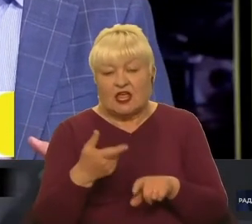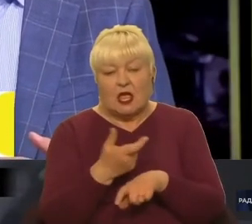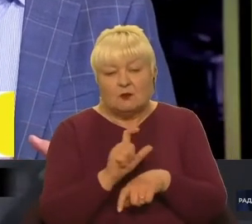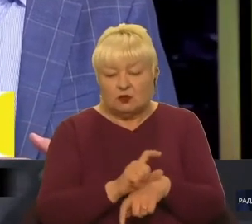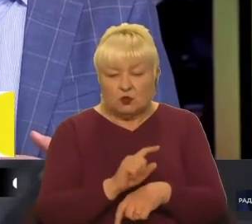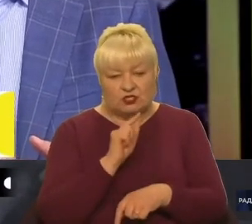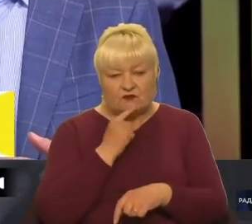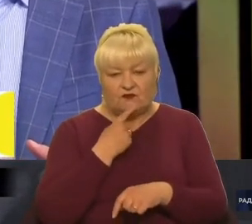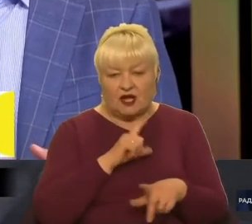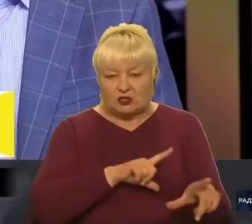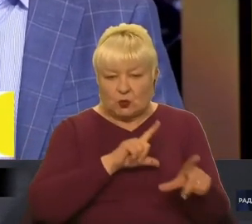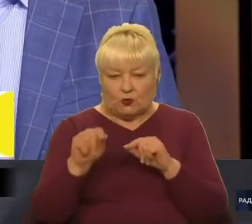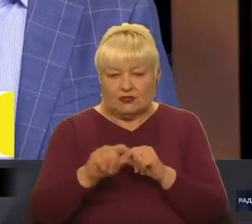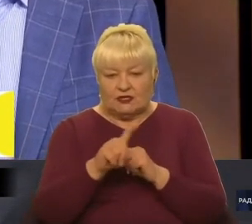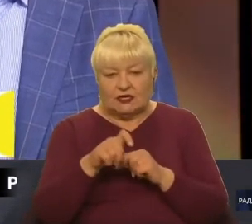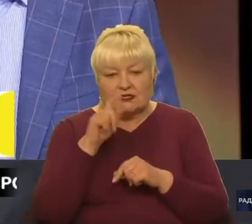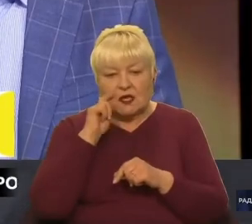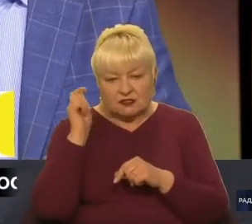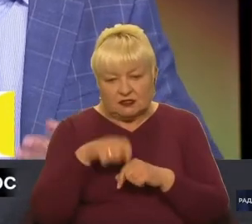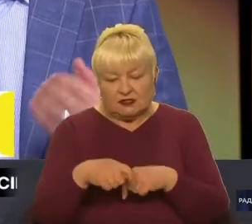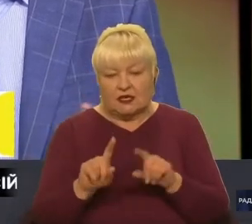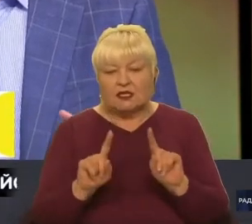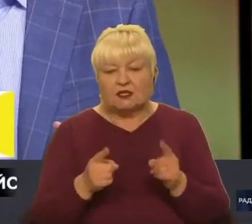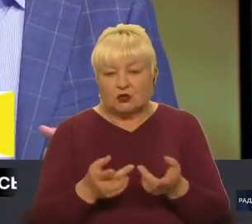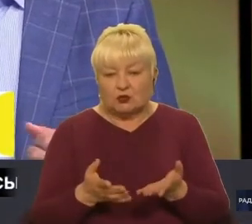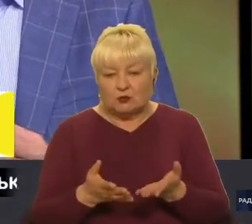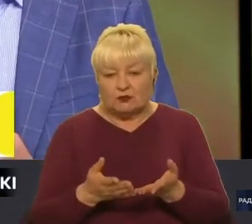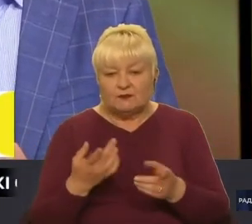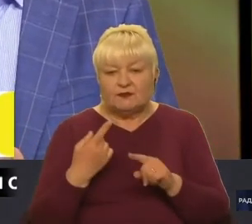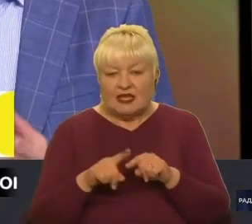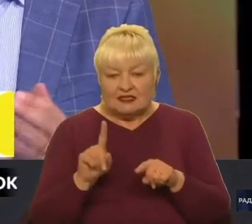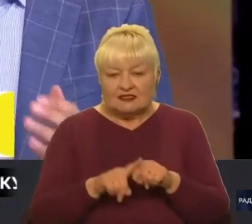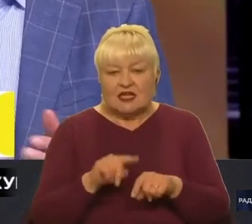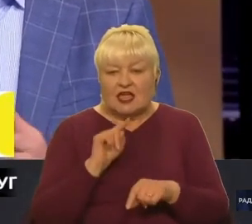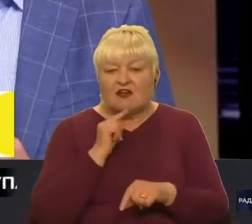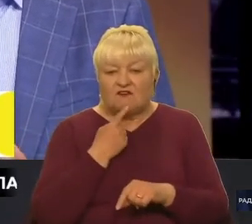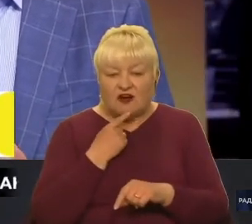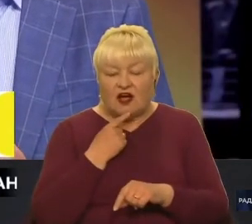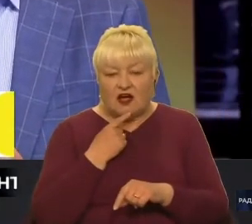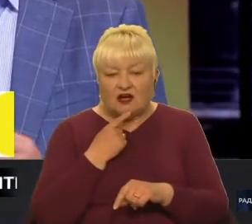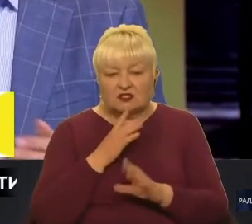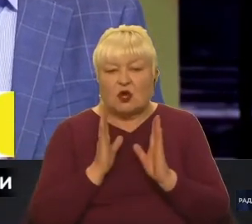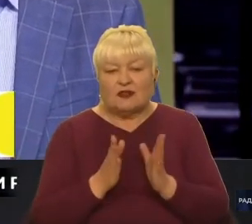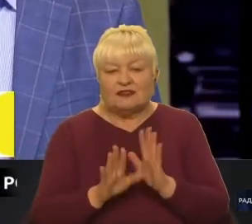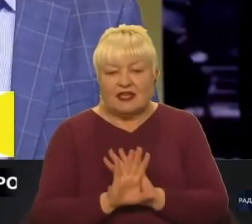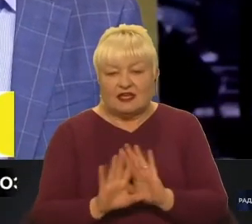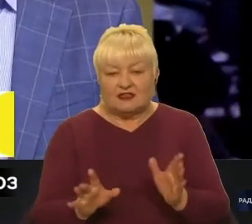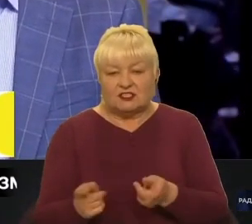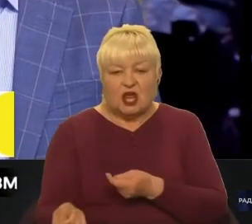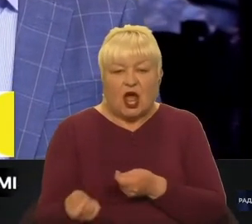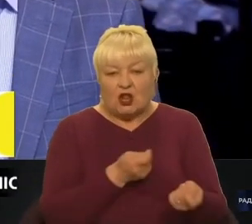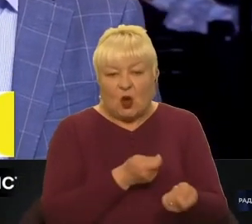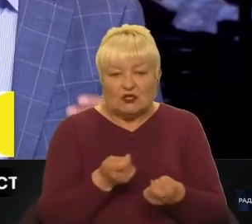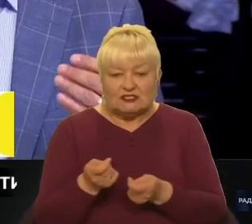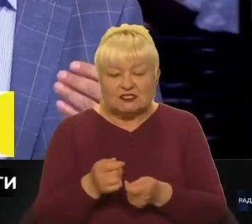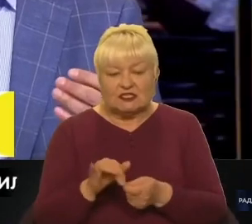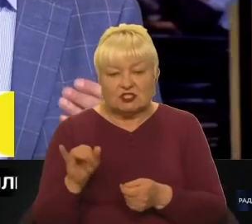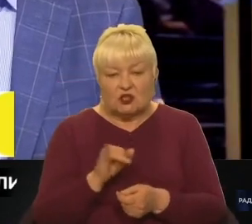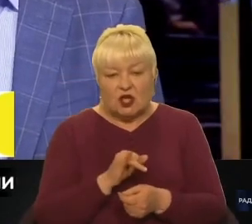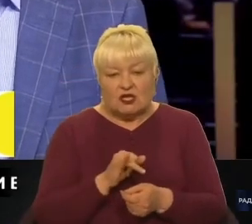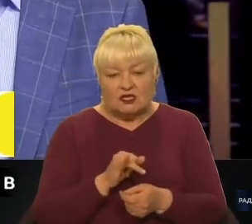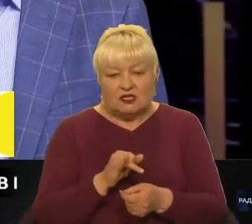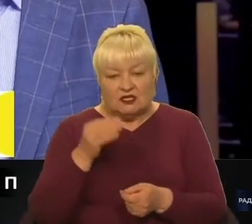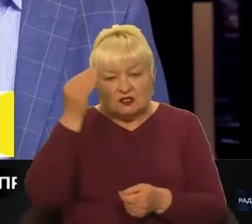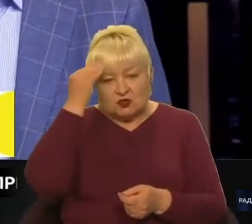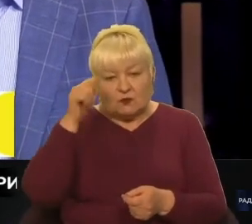важко виїздити з країни, тому що це важко не лише логістично, а й з точки зору моральної, що